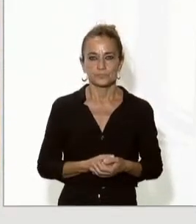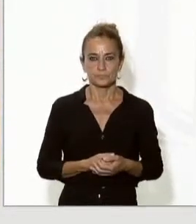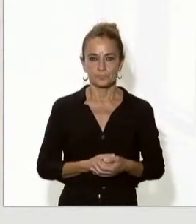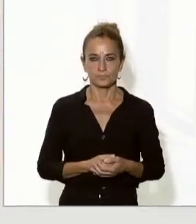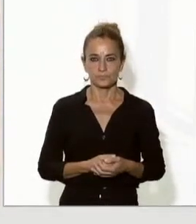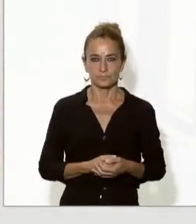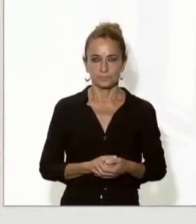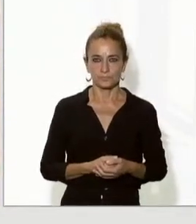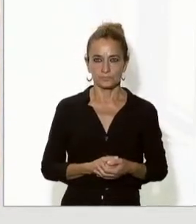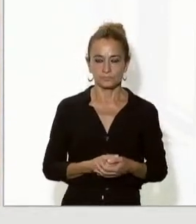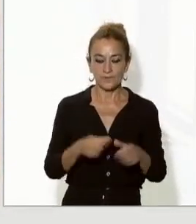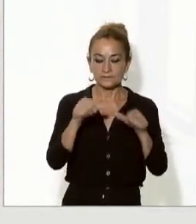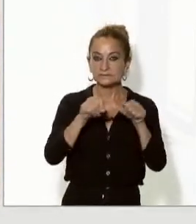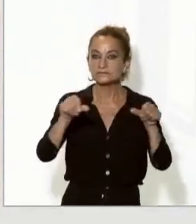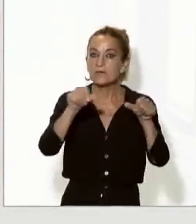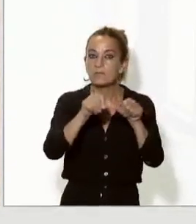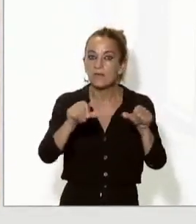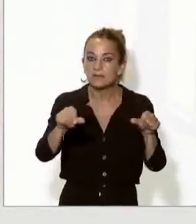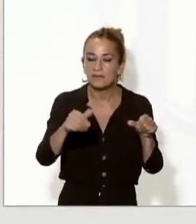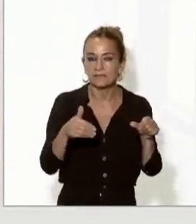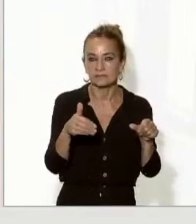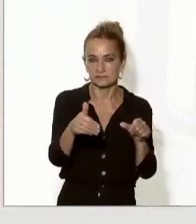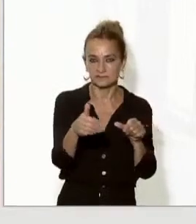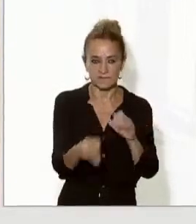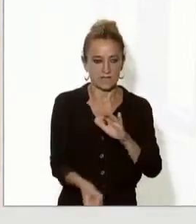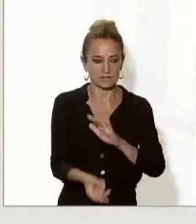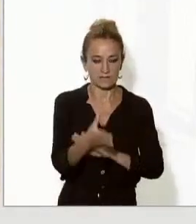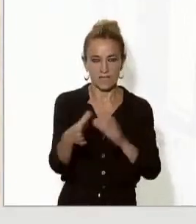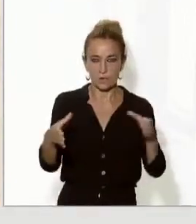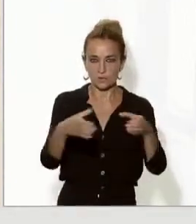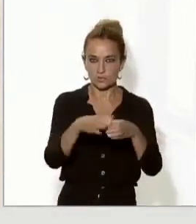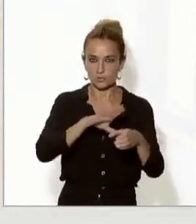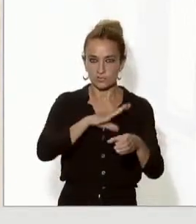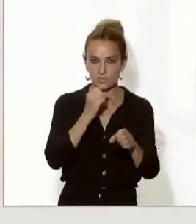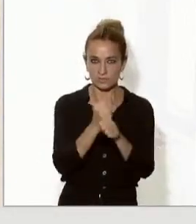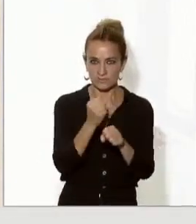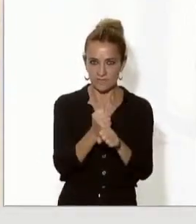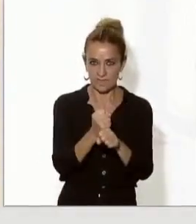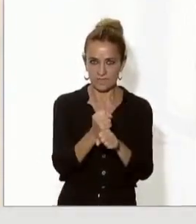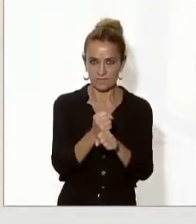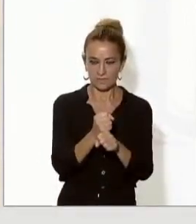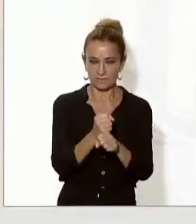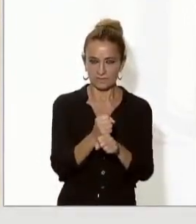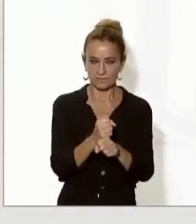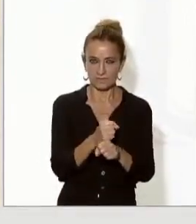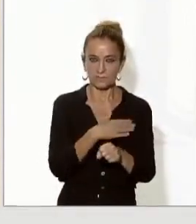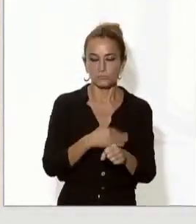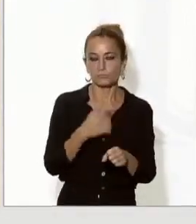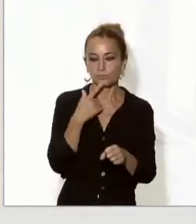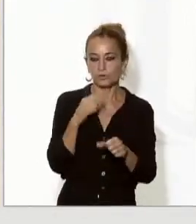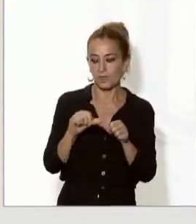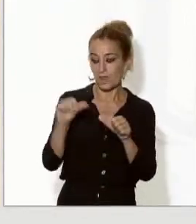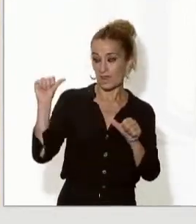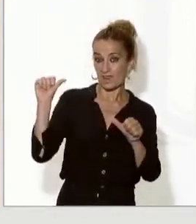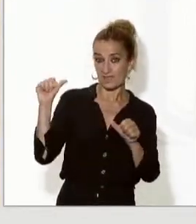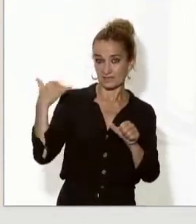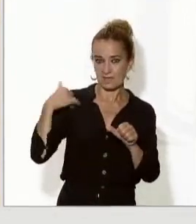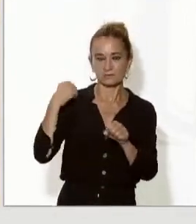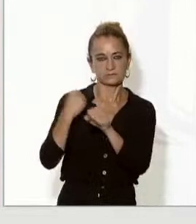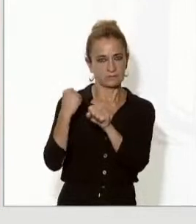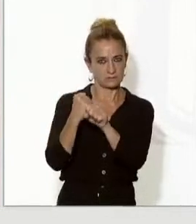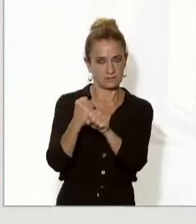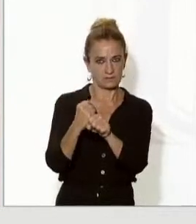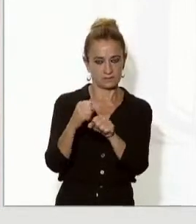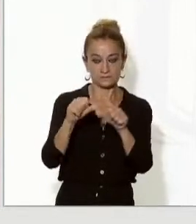A les properes setmanes constituirem aquests grups de treball. De fet, en bona part recullen feina prèvia que ja s'ha estat fent, i ara les